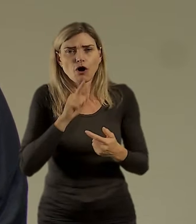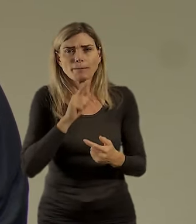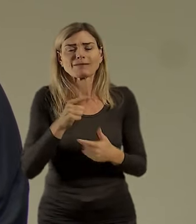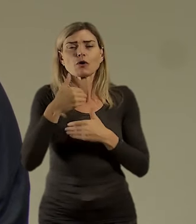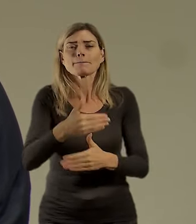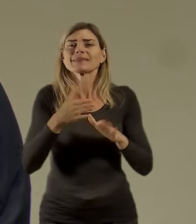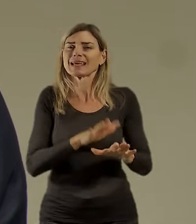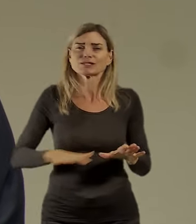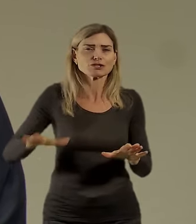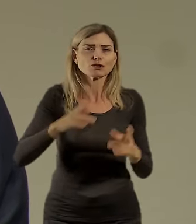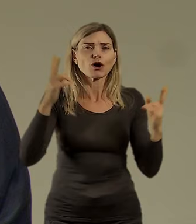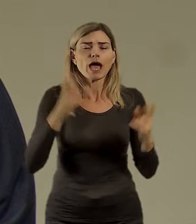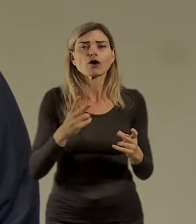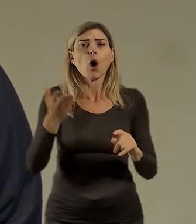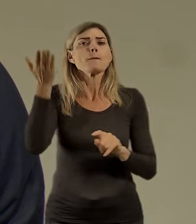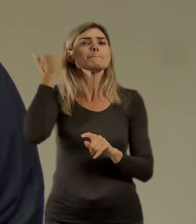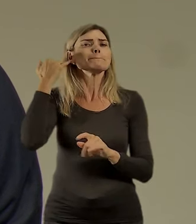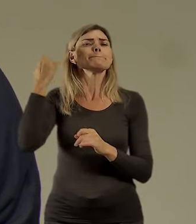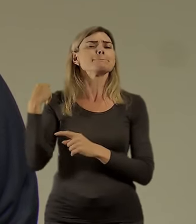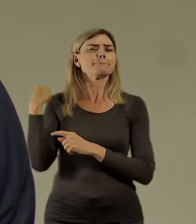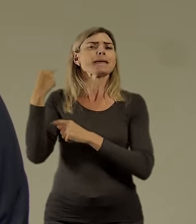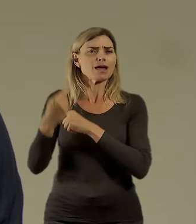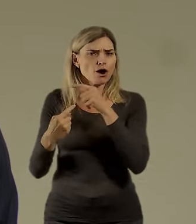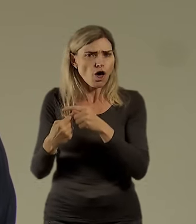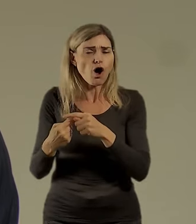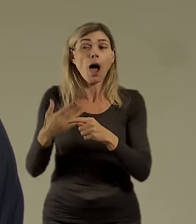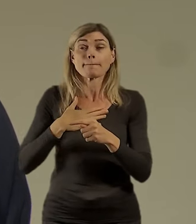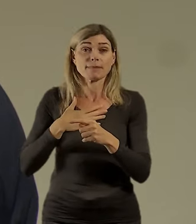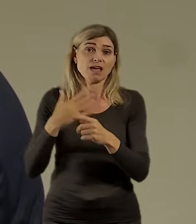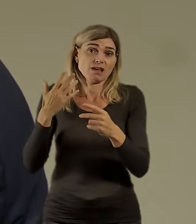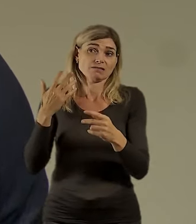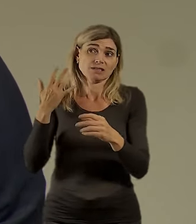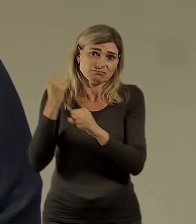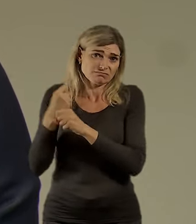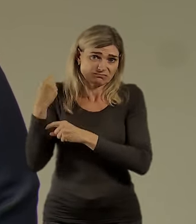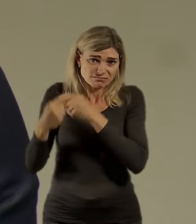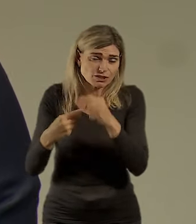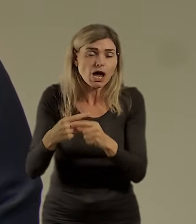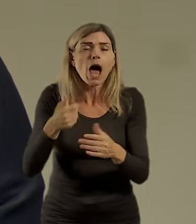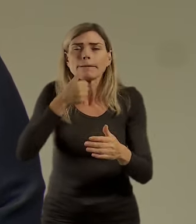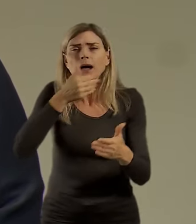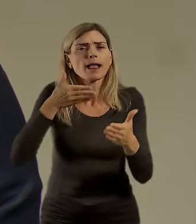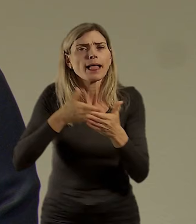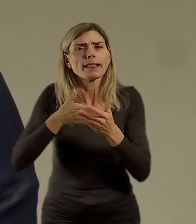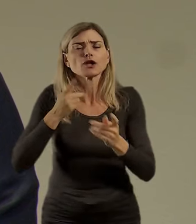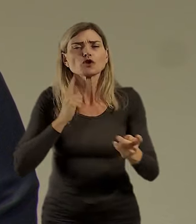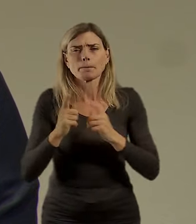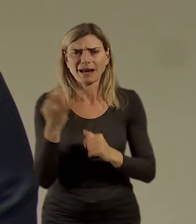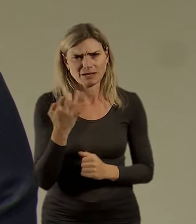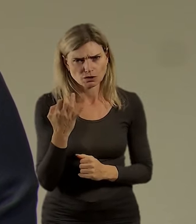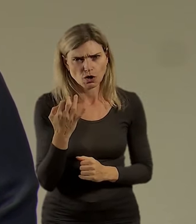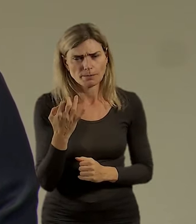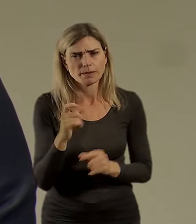města. Vždycky jsme dědici nějakých konsekvencích. A to, co nás nejvíc drtí v té dopravě, je takzvaná